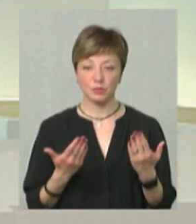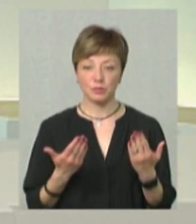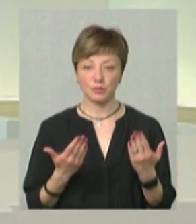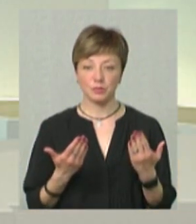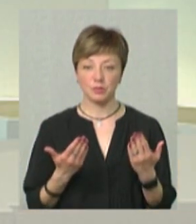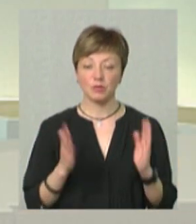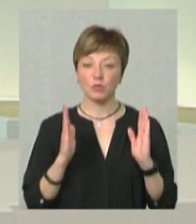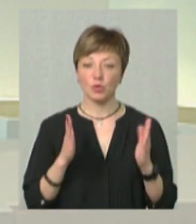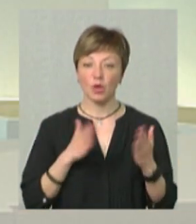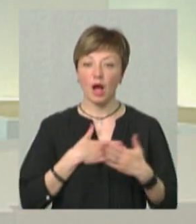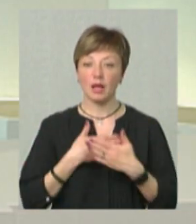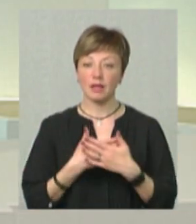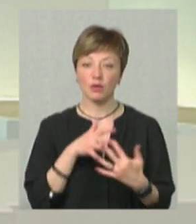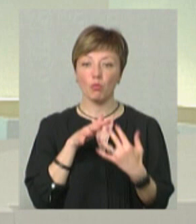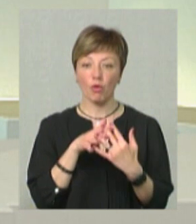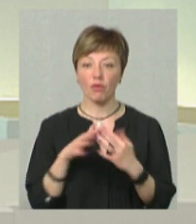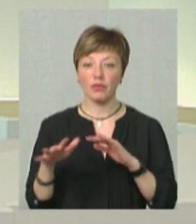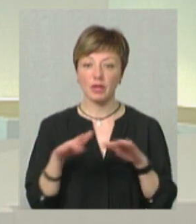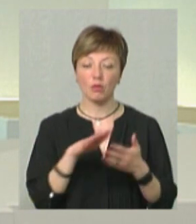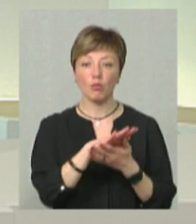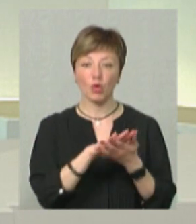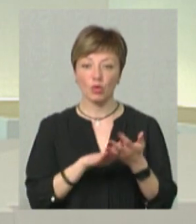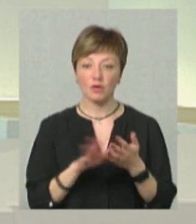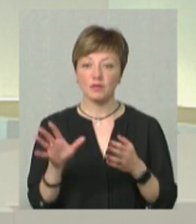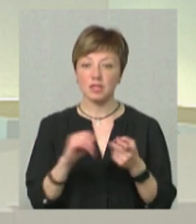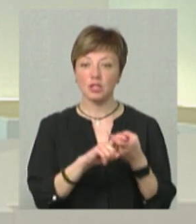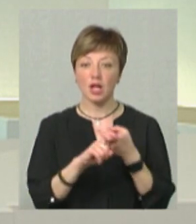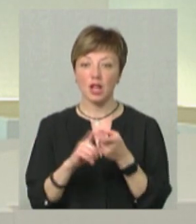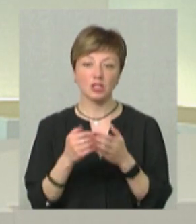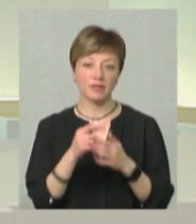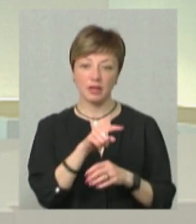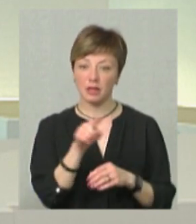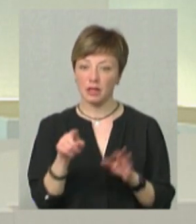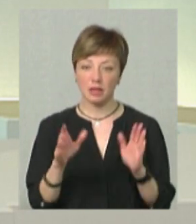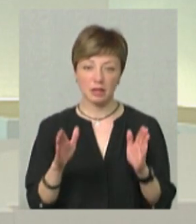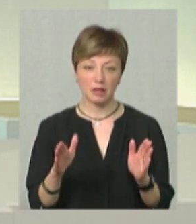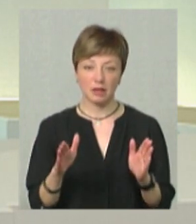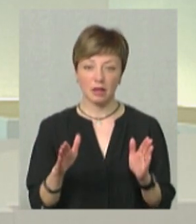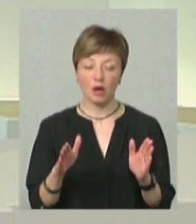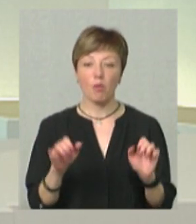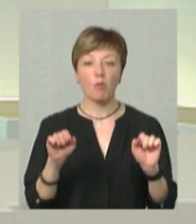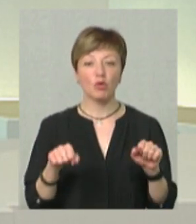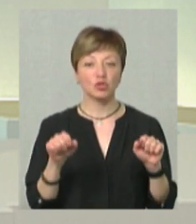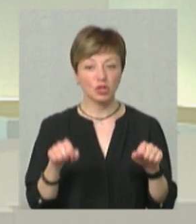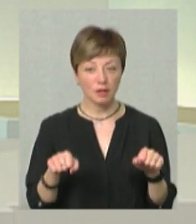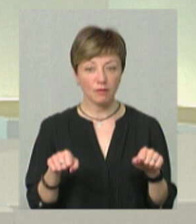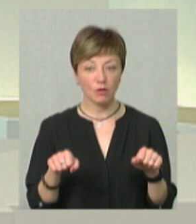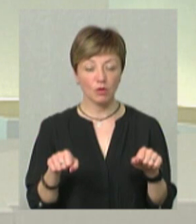Якщо будуть активні бойові дії продовжуватися, це все залежить від них тільки, то, можливо,